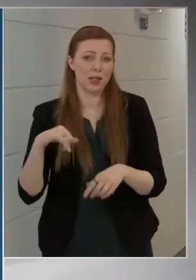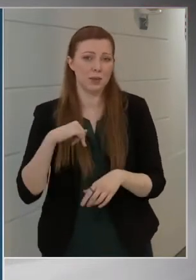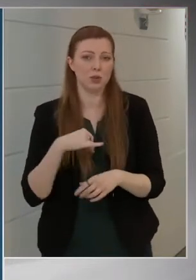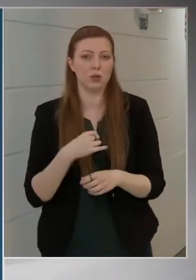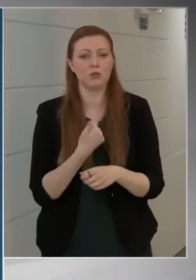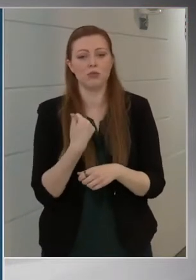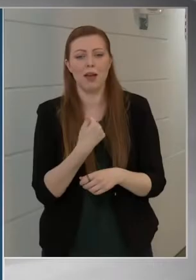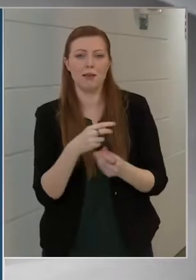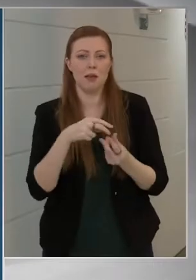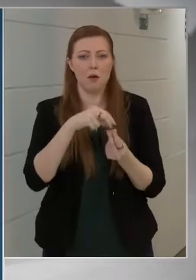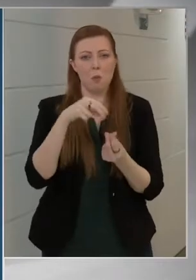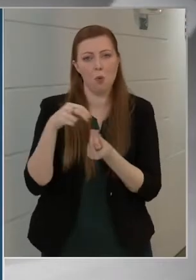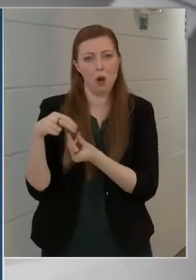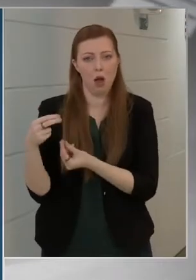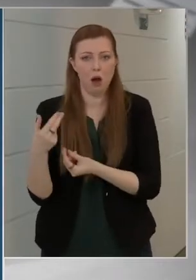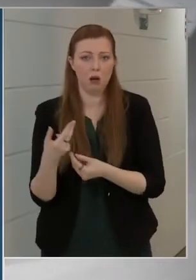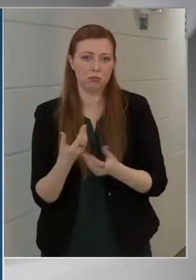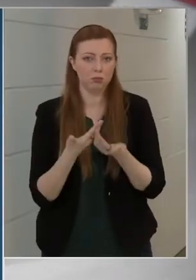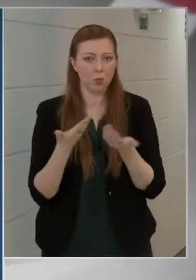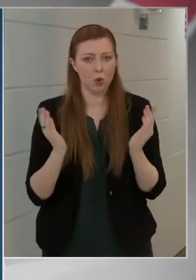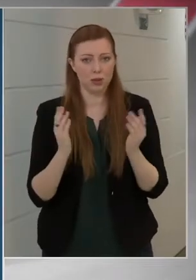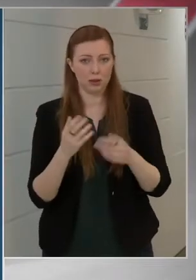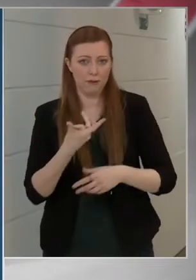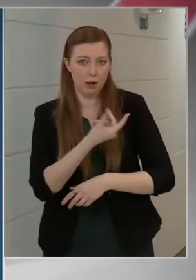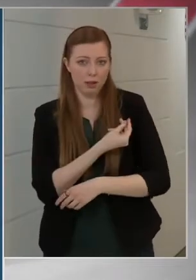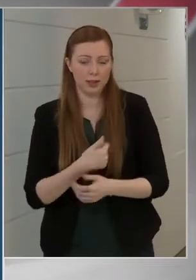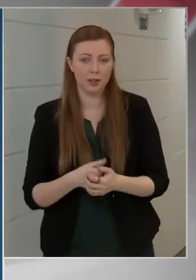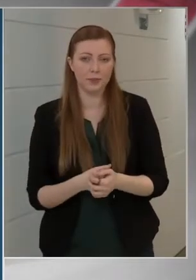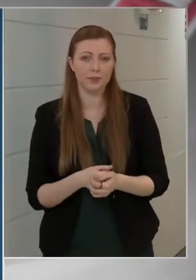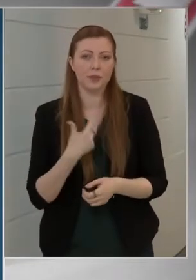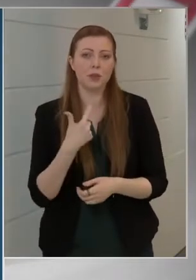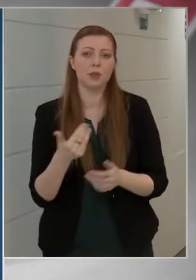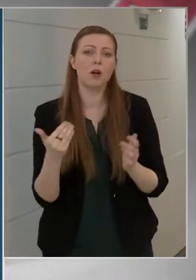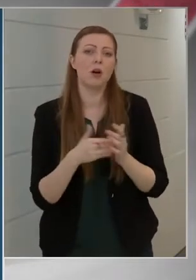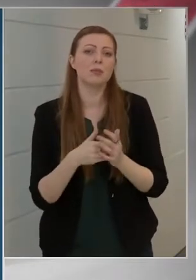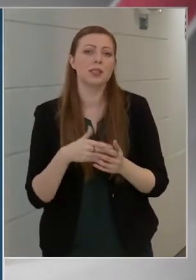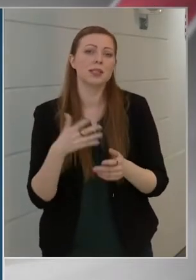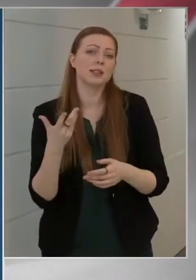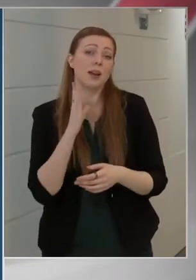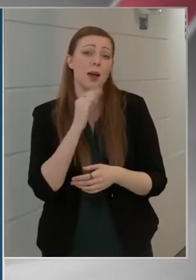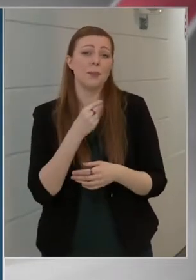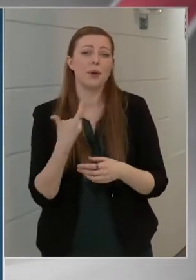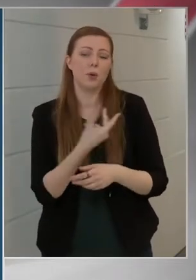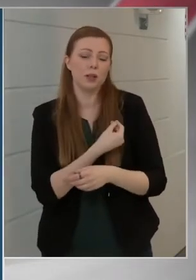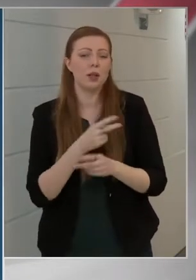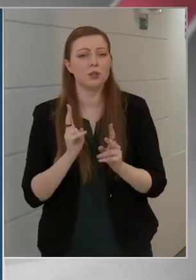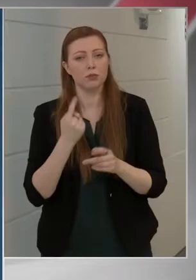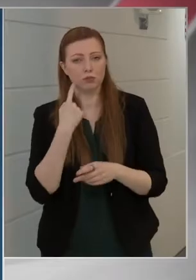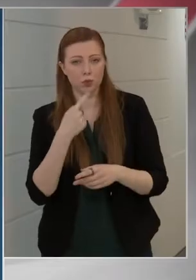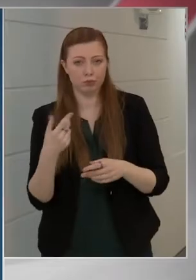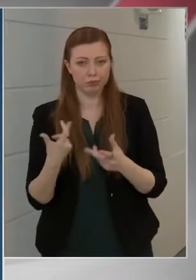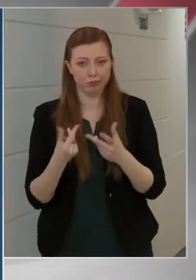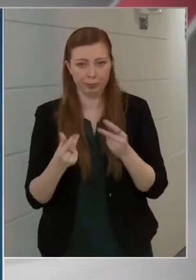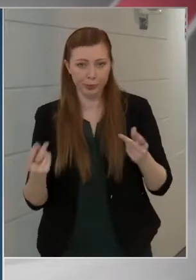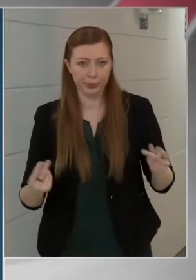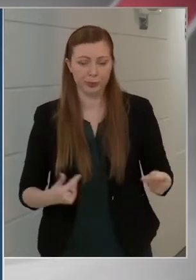ampulla Moderna vakcinát, így 30.000 ember oltása történhet meg ezzel az oltóanyaggal.